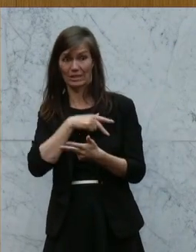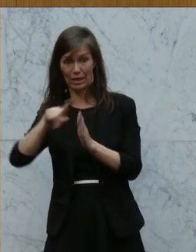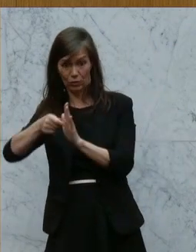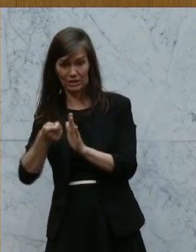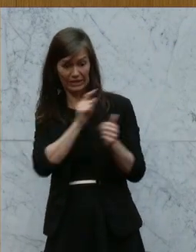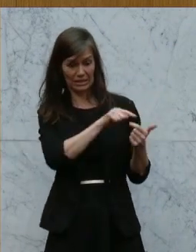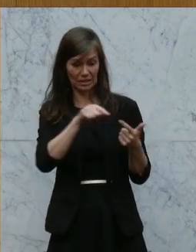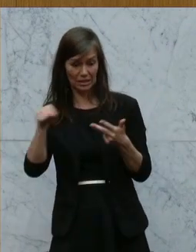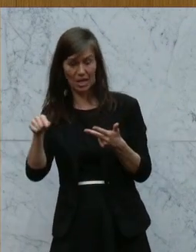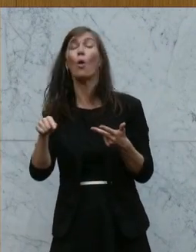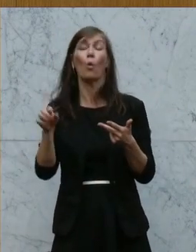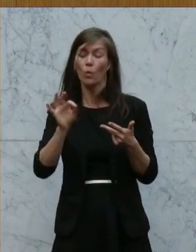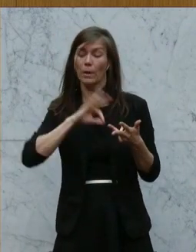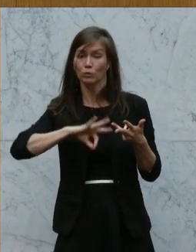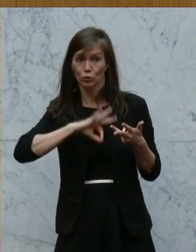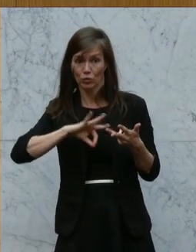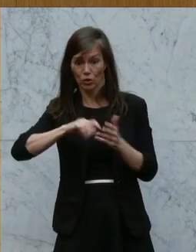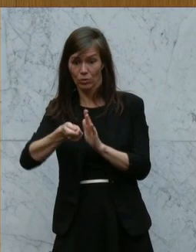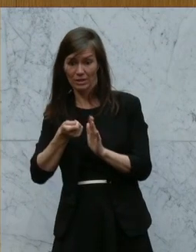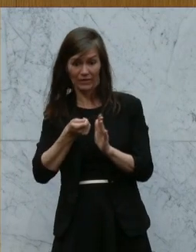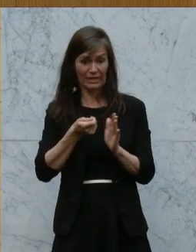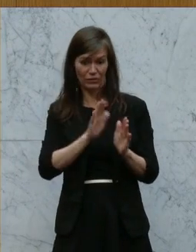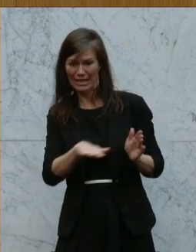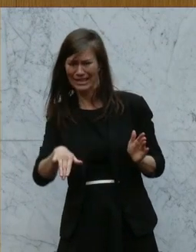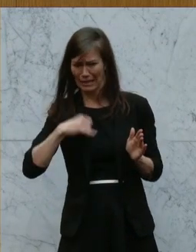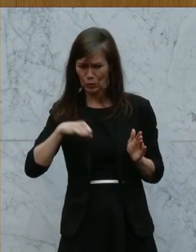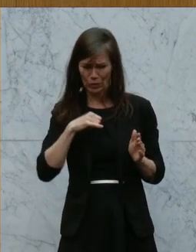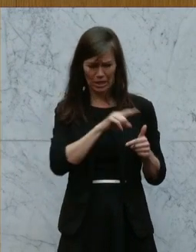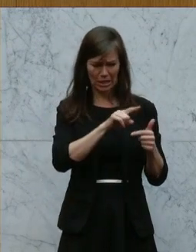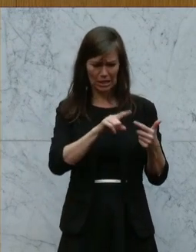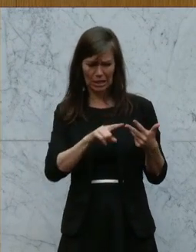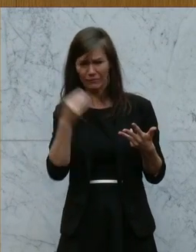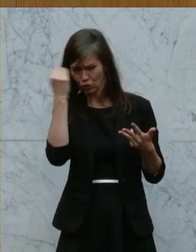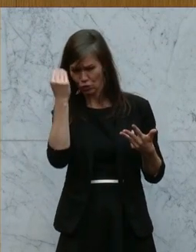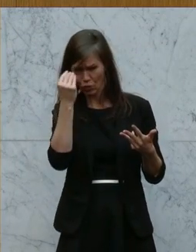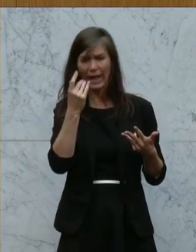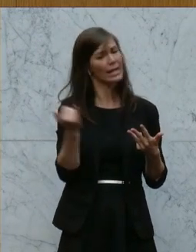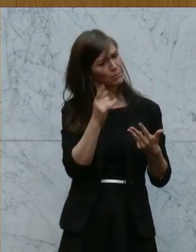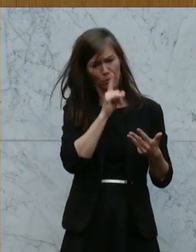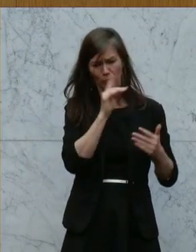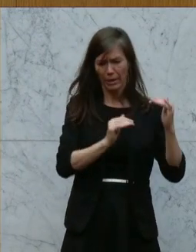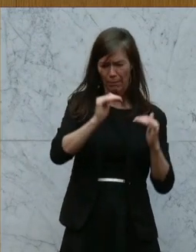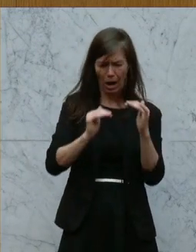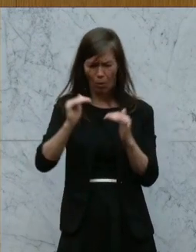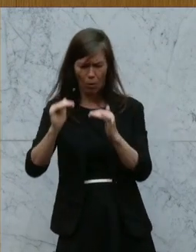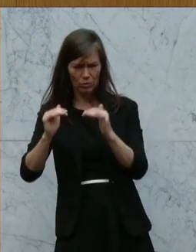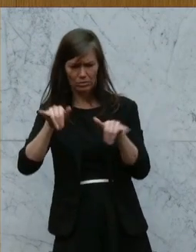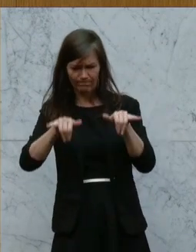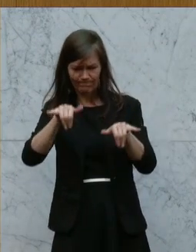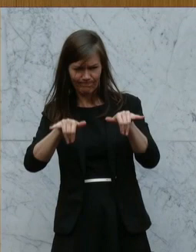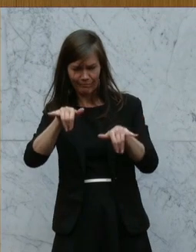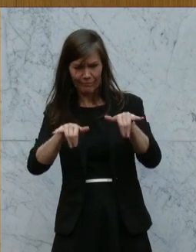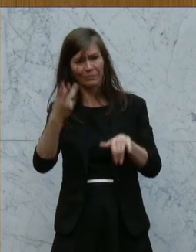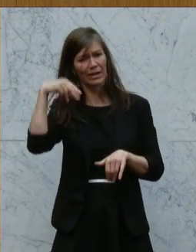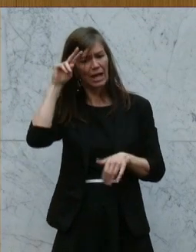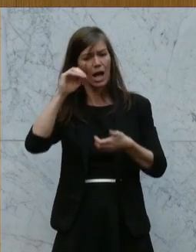der psychischen Situation der Kinder und Jugendlichen in der Schule. Also lassen Sie sich da nichts einreden, das ist einfach falsch, was